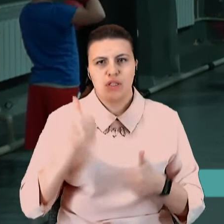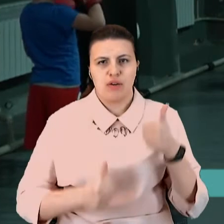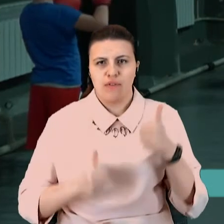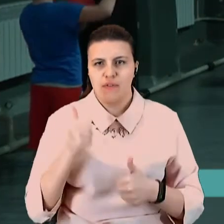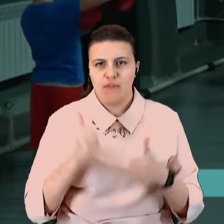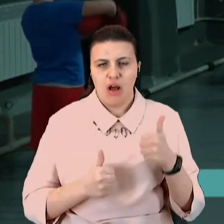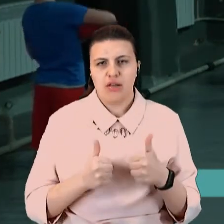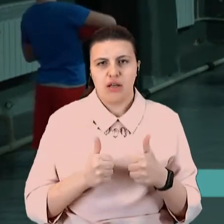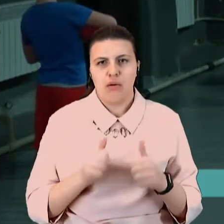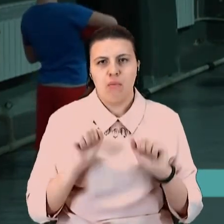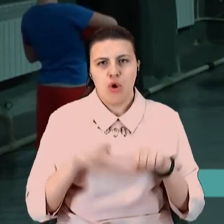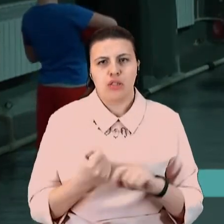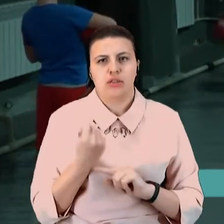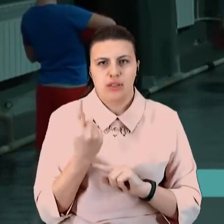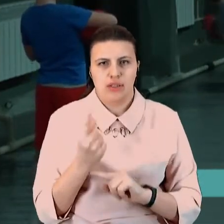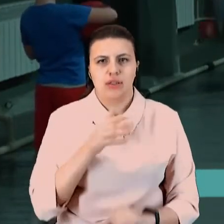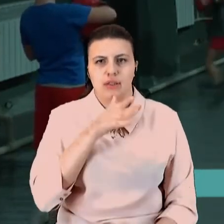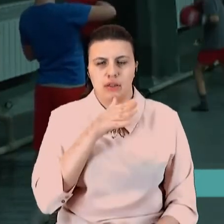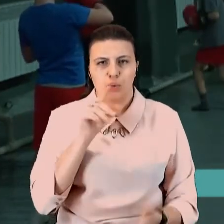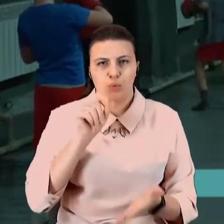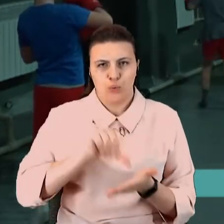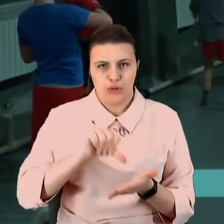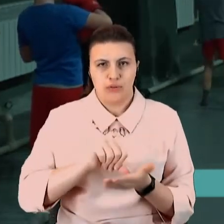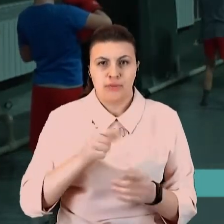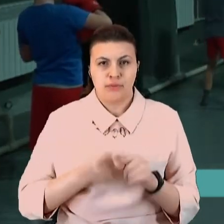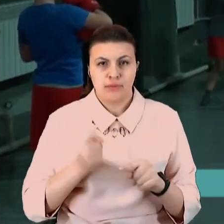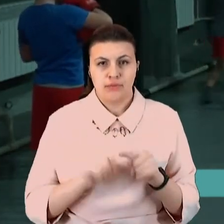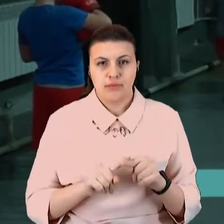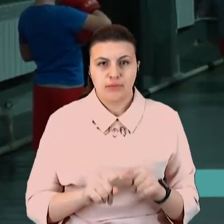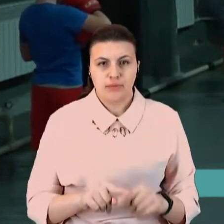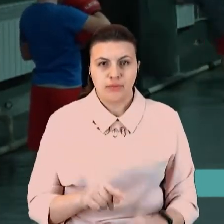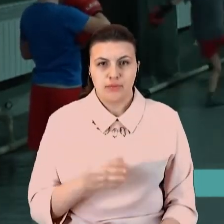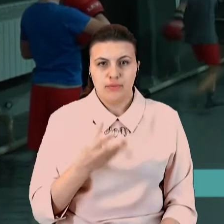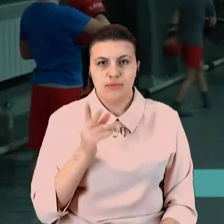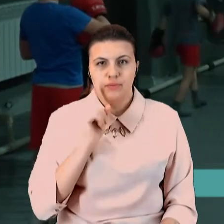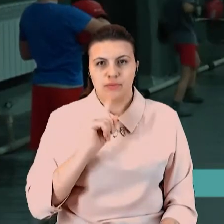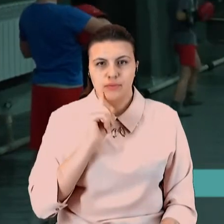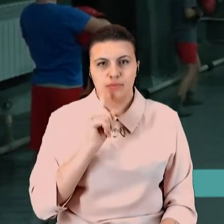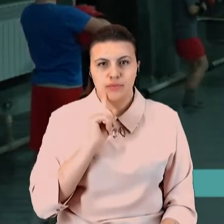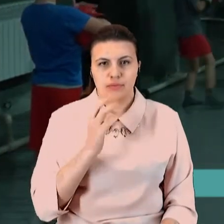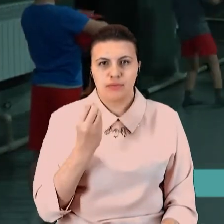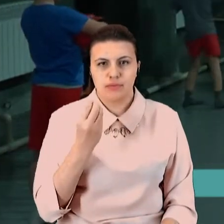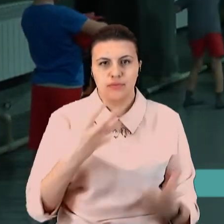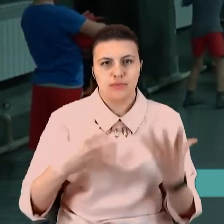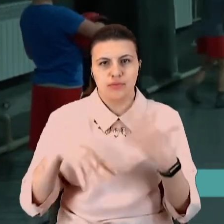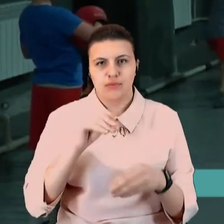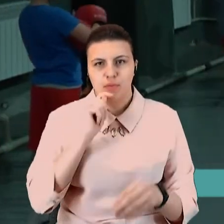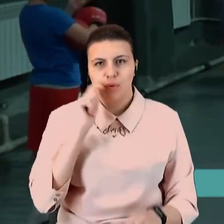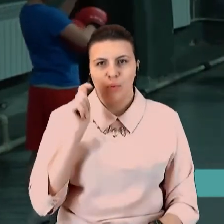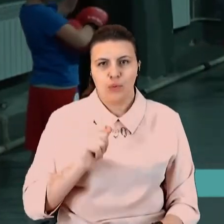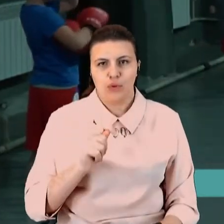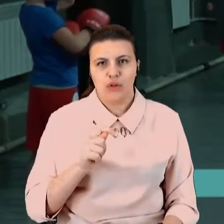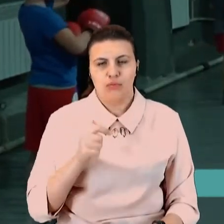можна з 11 року участвувати. Поэтому їй ще зараз, ну, в всеукраїнських турнірах пока не можна